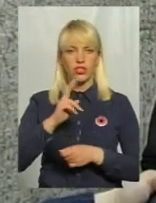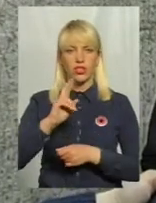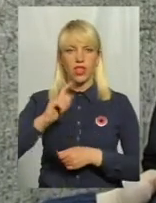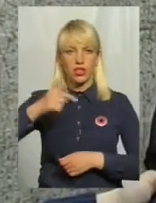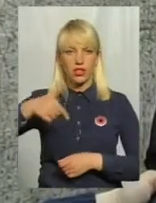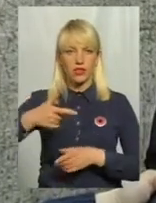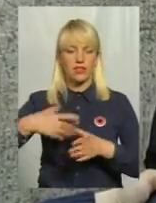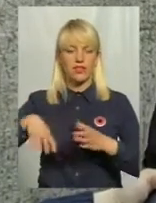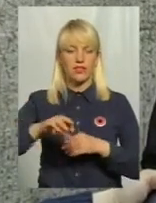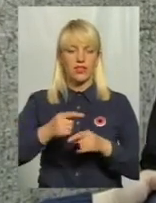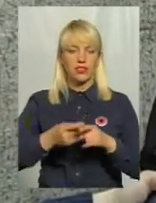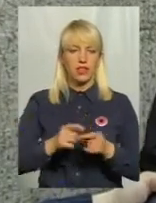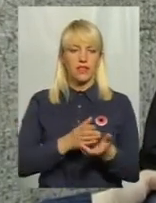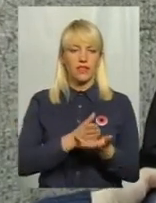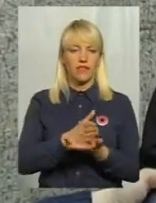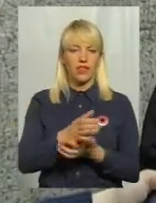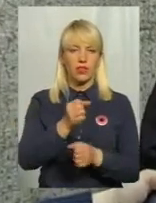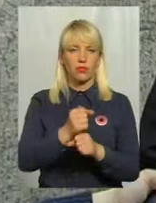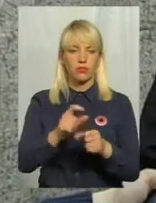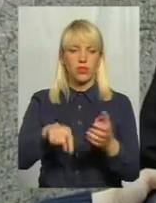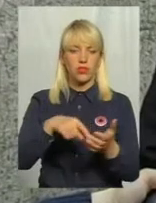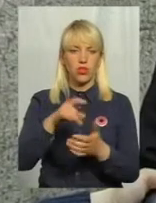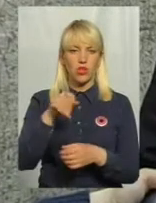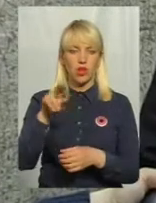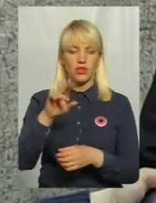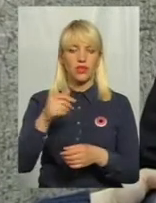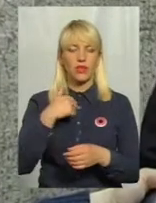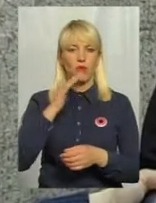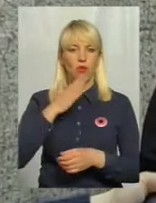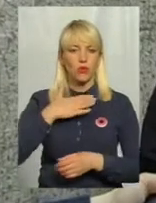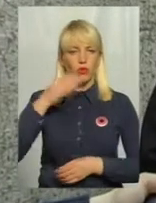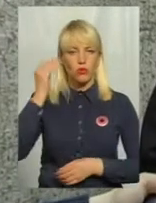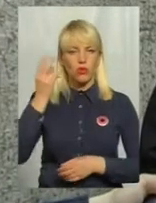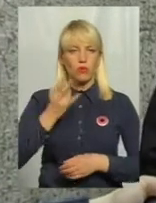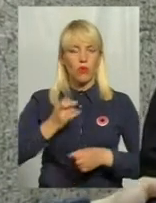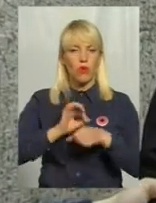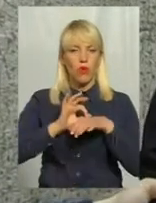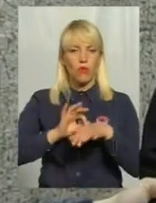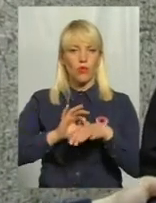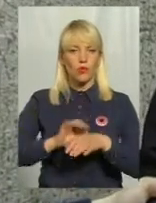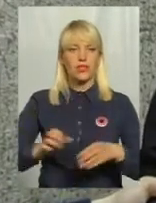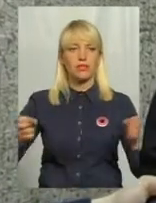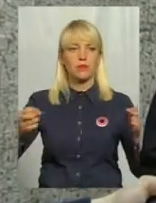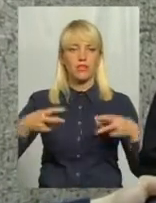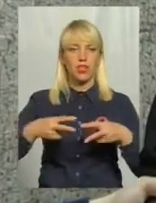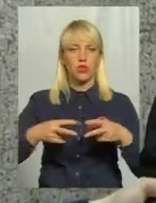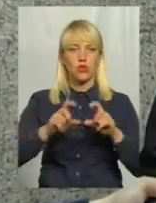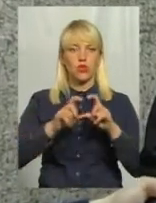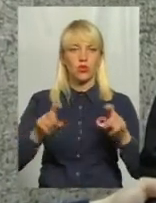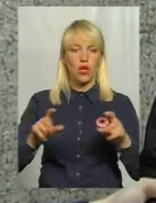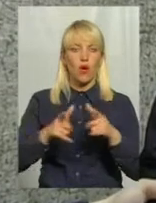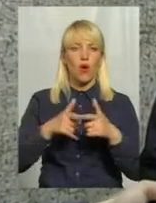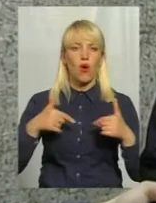ці види робіт міської ради. Але, на мою думку, тут повинні проводити спеціалізовані установи, дійсно організації, які